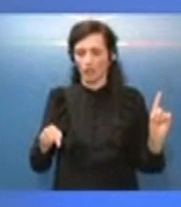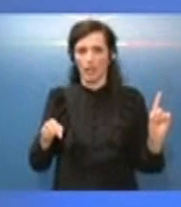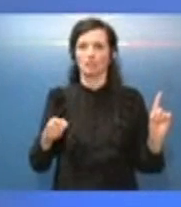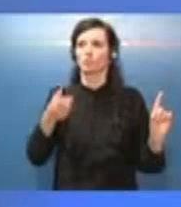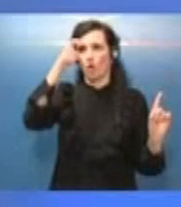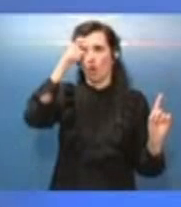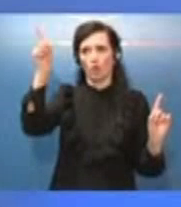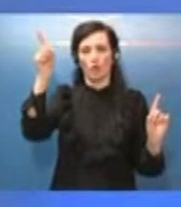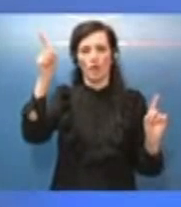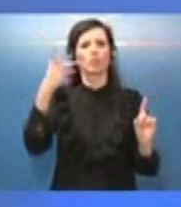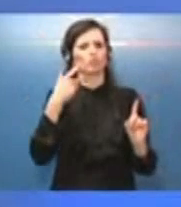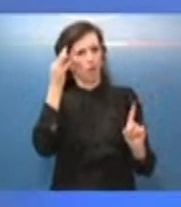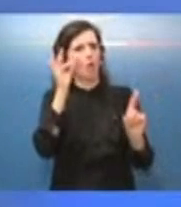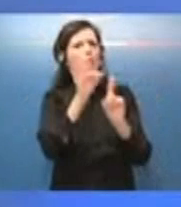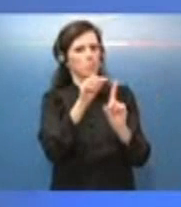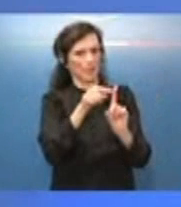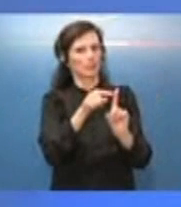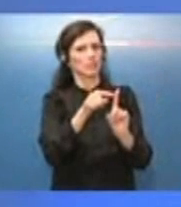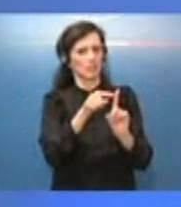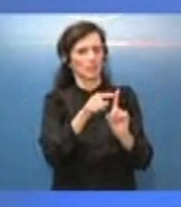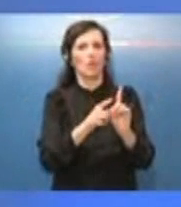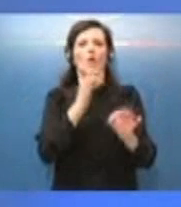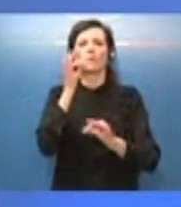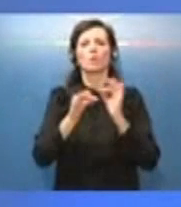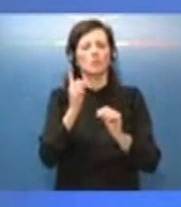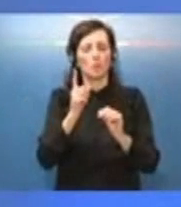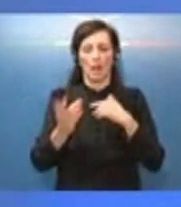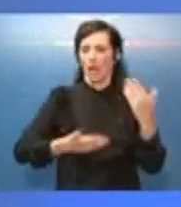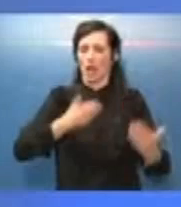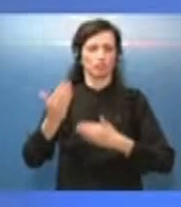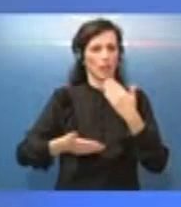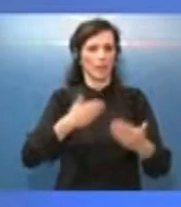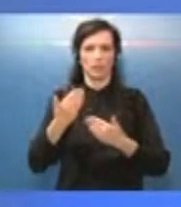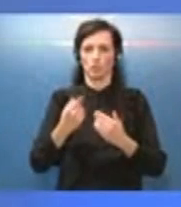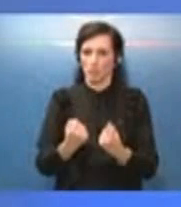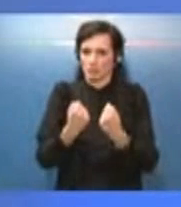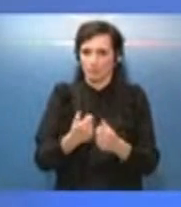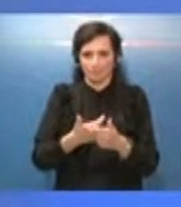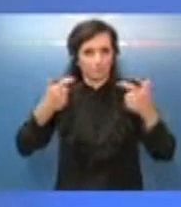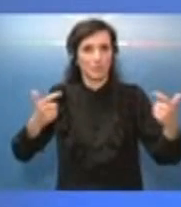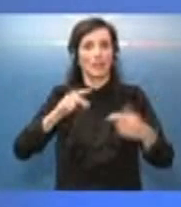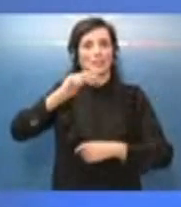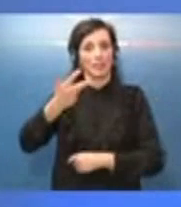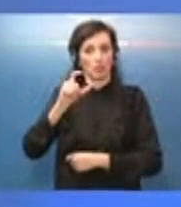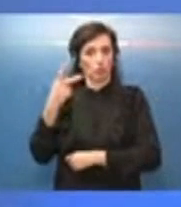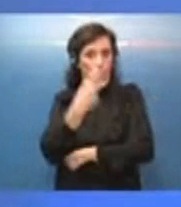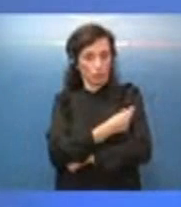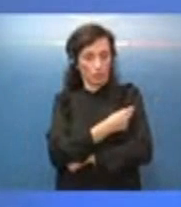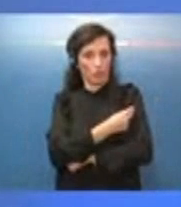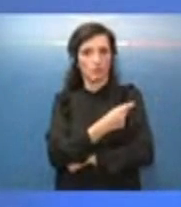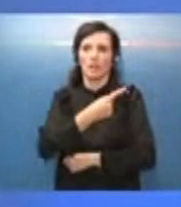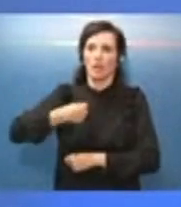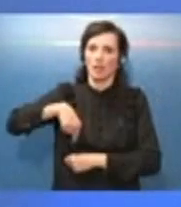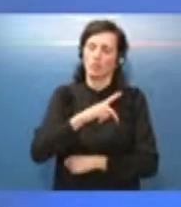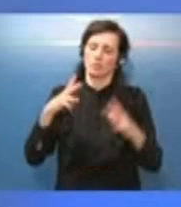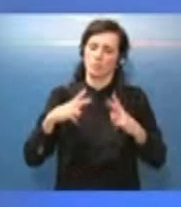Governo e cioè un'ulteriore robusta accelerazione sia sulle terze dosi e il nostro aspicio è anche sulle prime